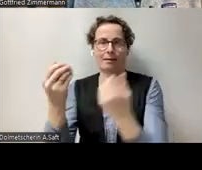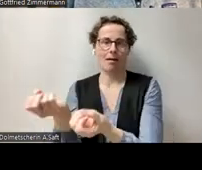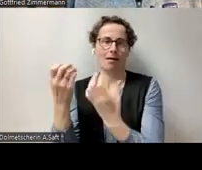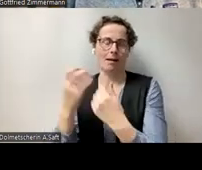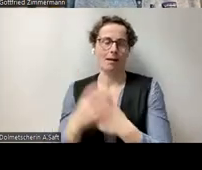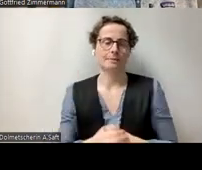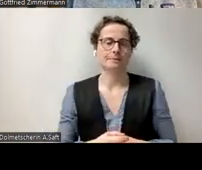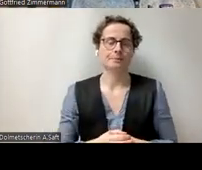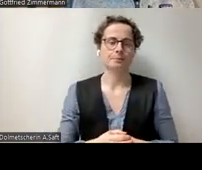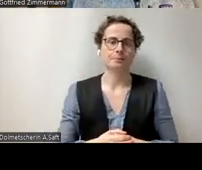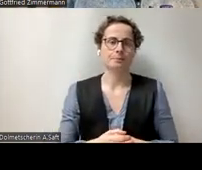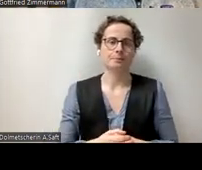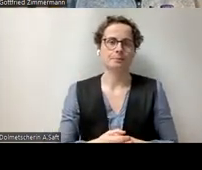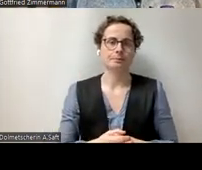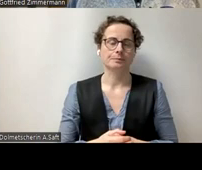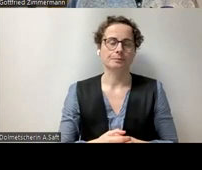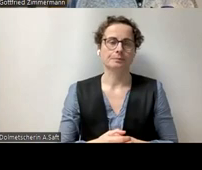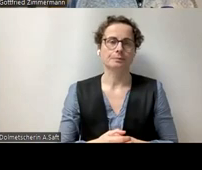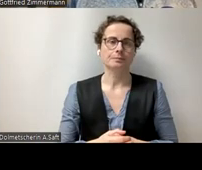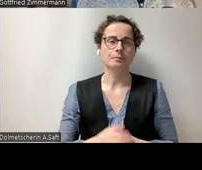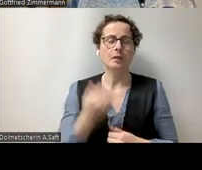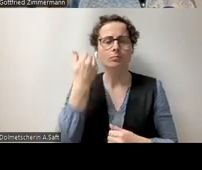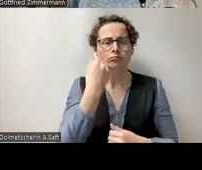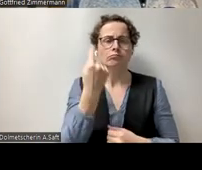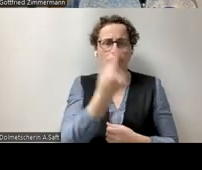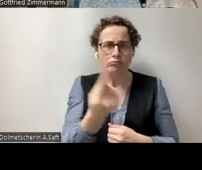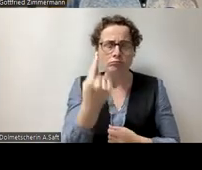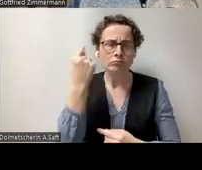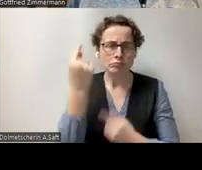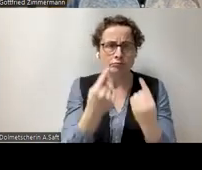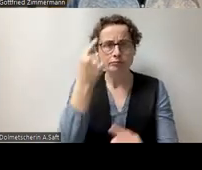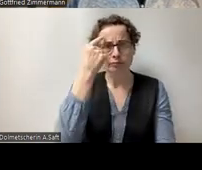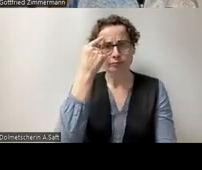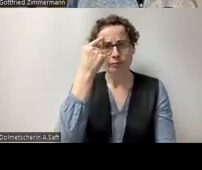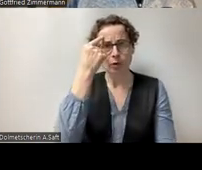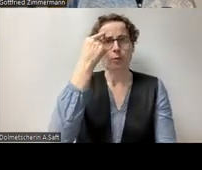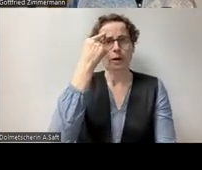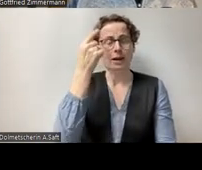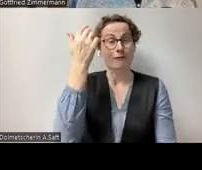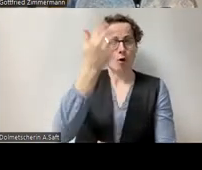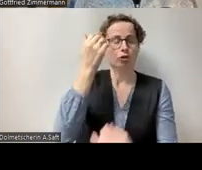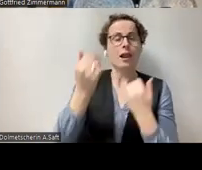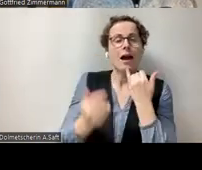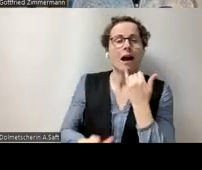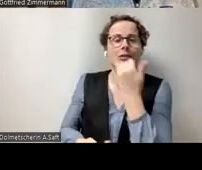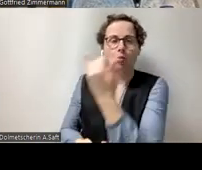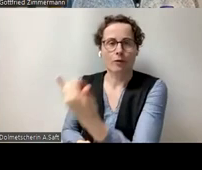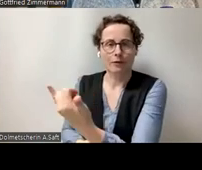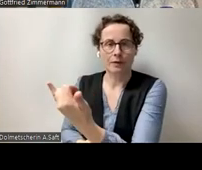Sie, wie Sie diese Information einer Person am Telefon weitergeben würden.